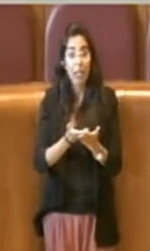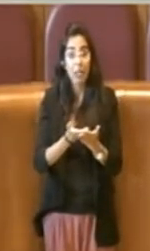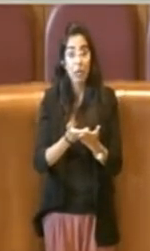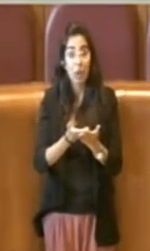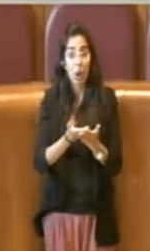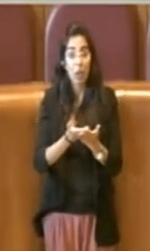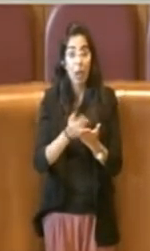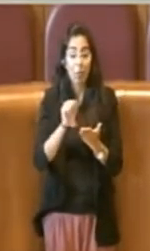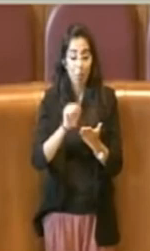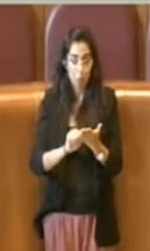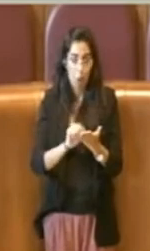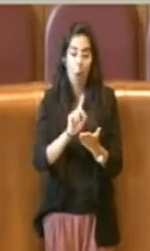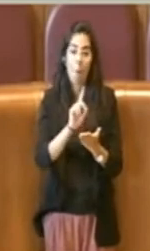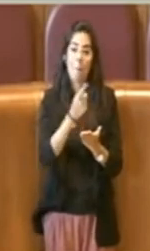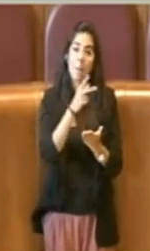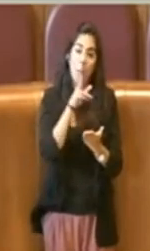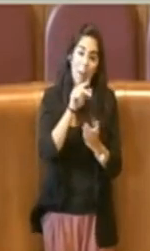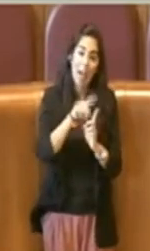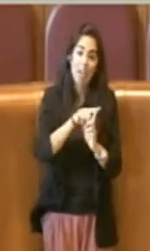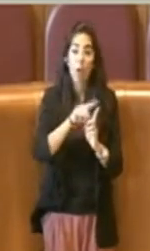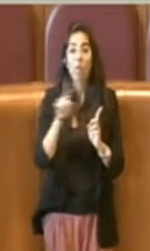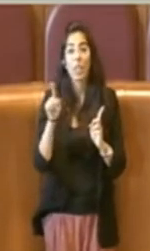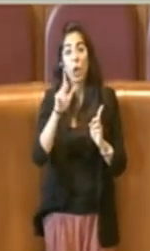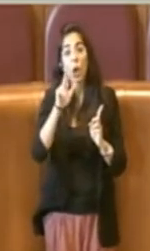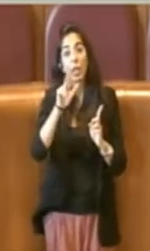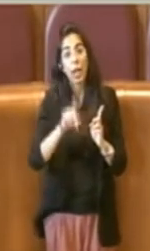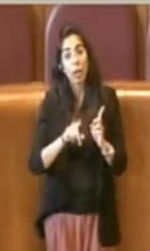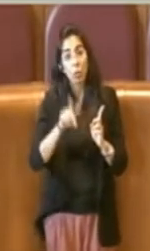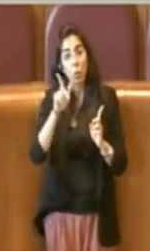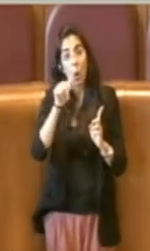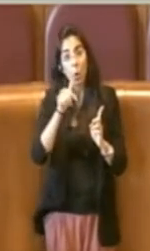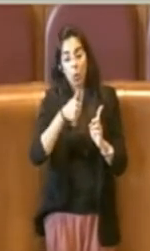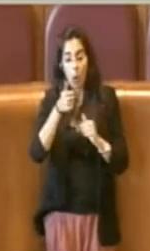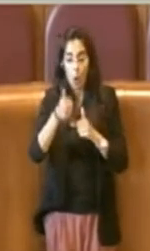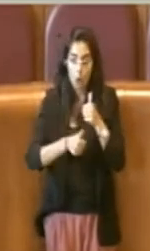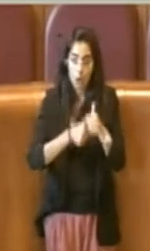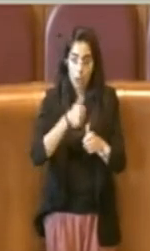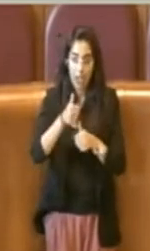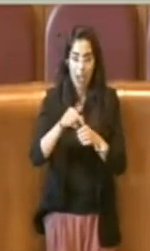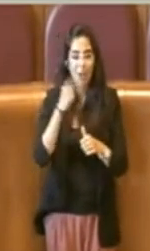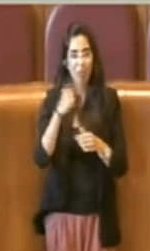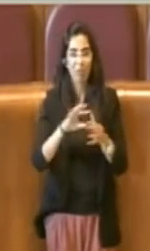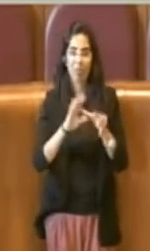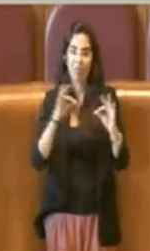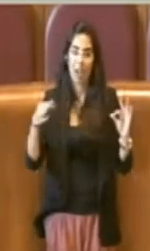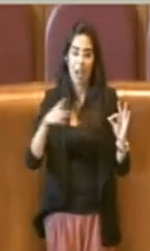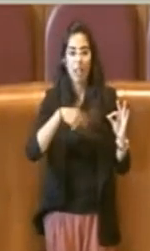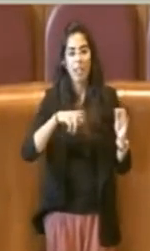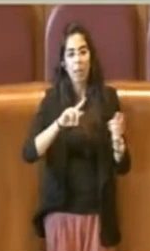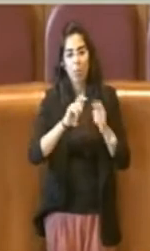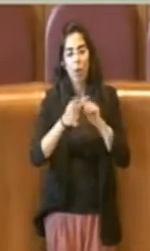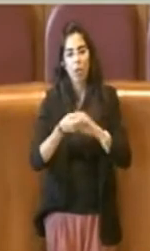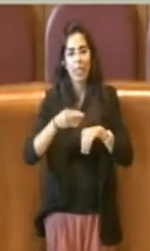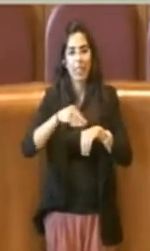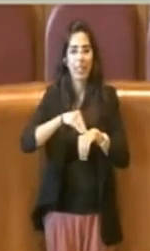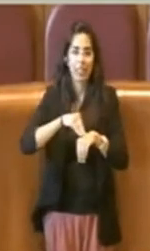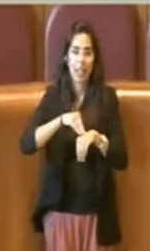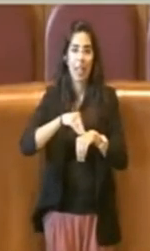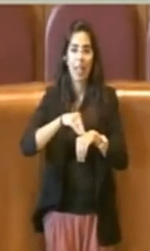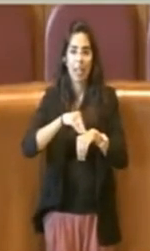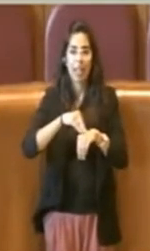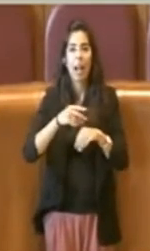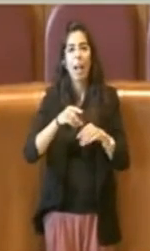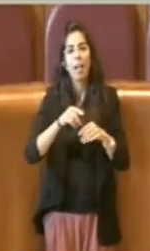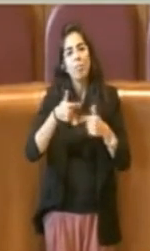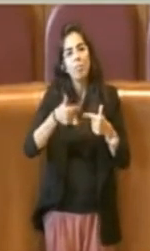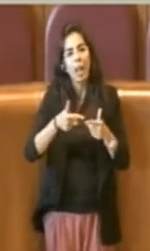1 marzo al 31 luglio di ogni anno. lo modifichiamo, lo integriamo, aprendo una finestra